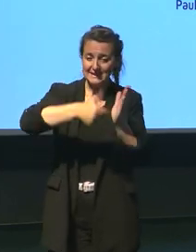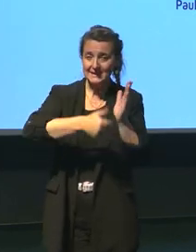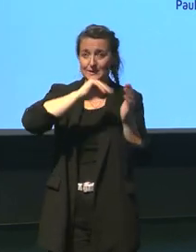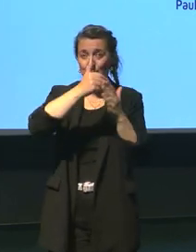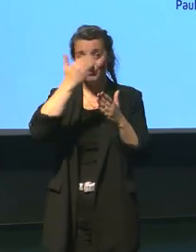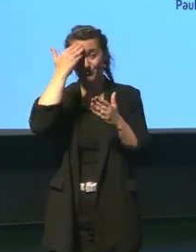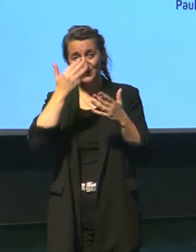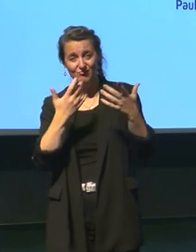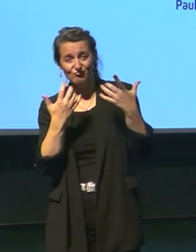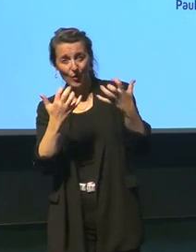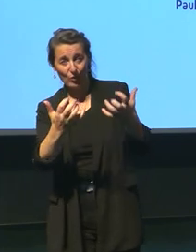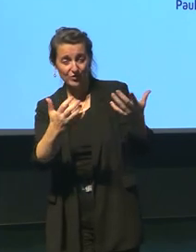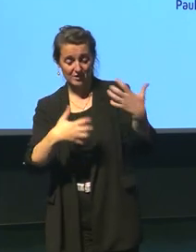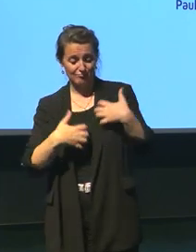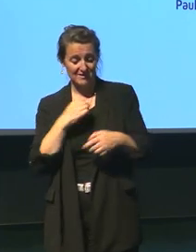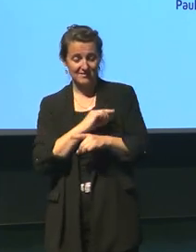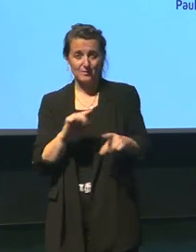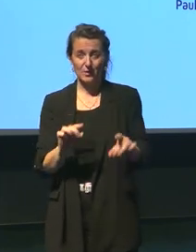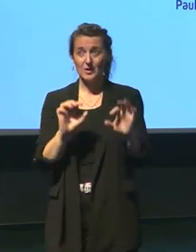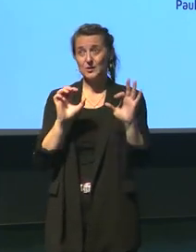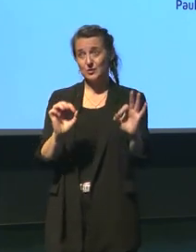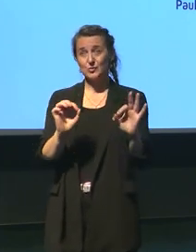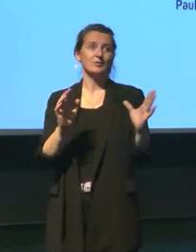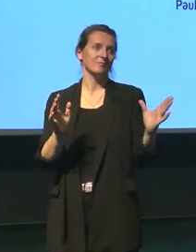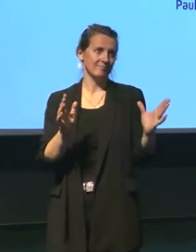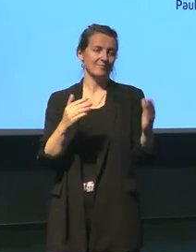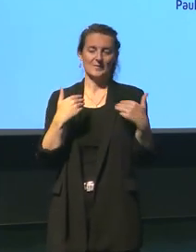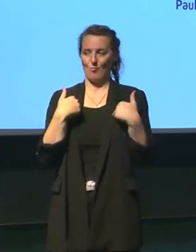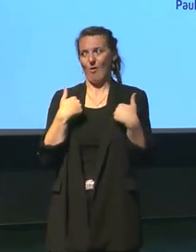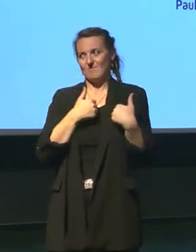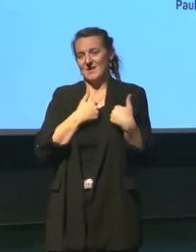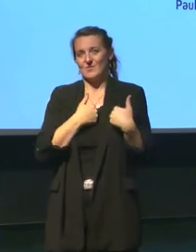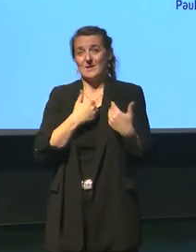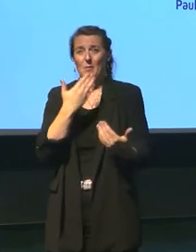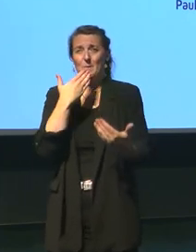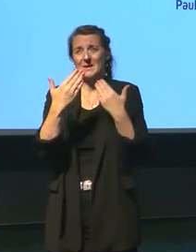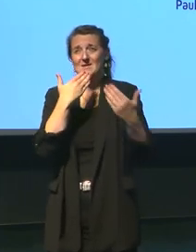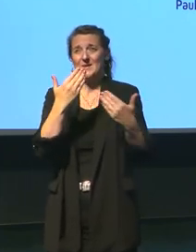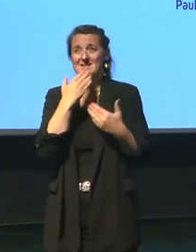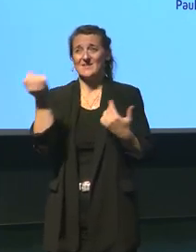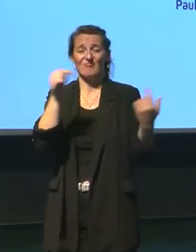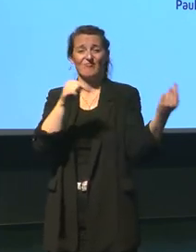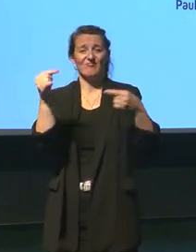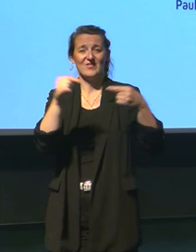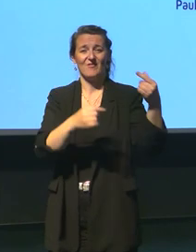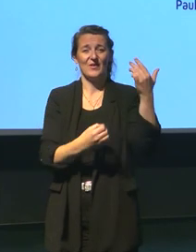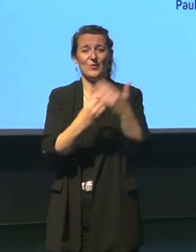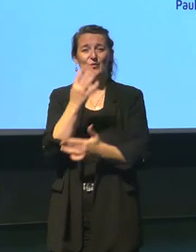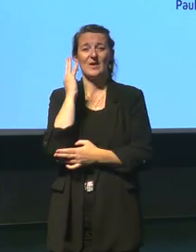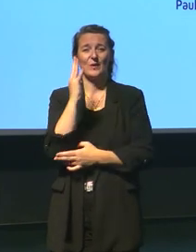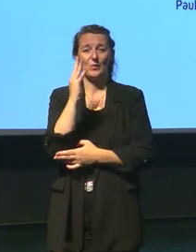surtout pas pour ma part je vais vous remercier d'avoir participé à cette nouvelle conférence d'Ossanopolis